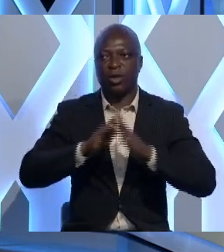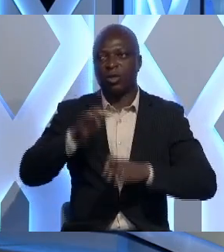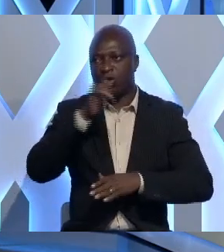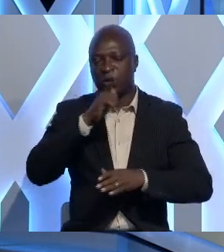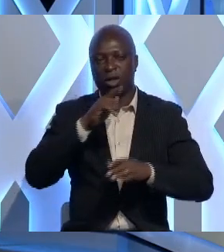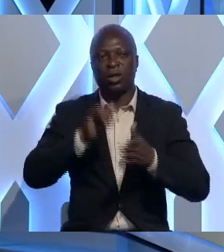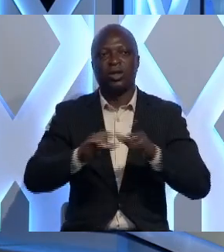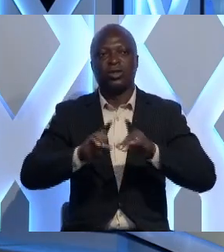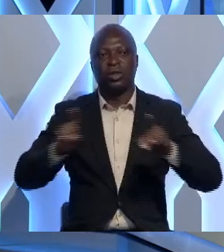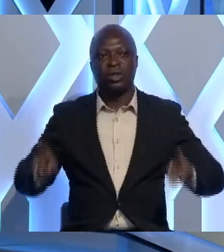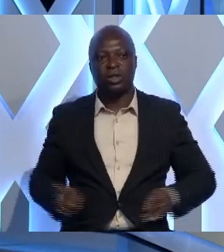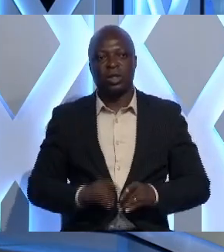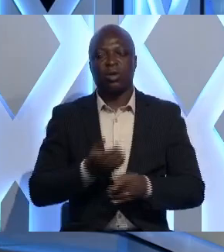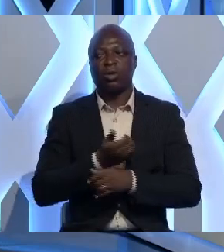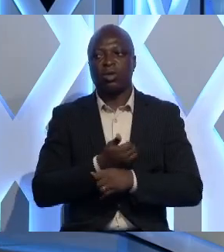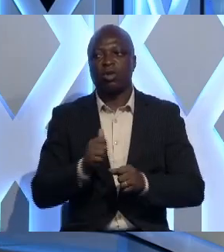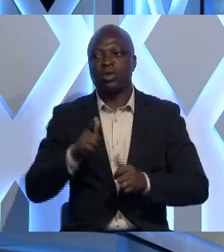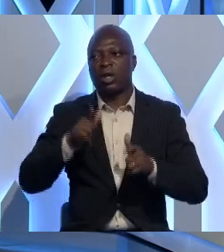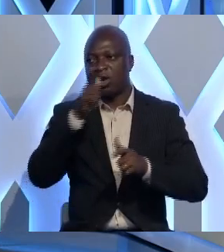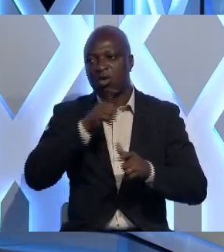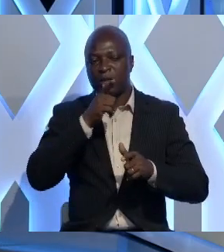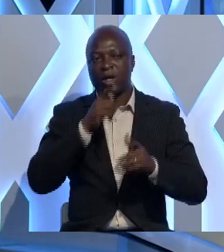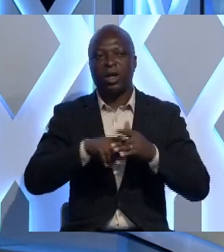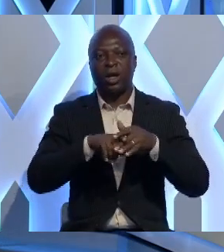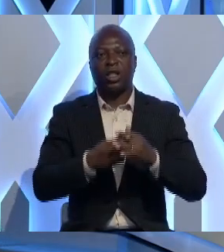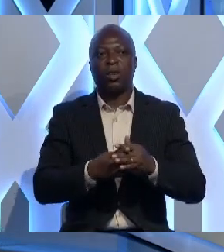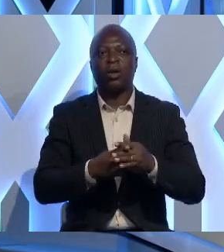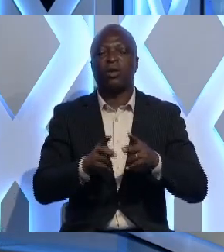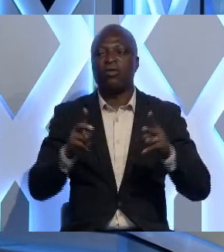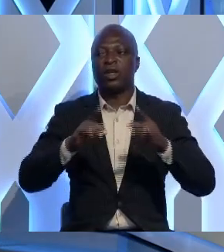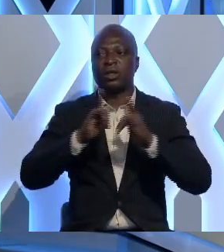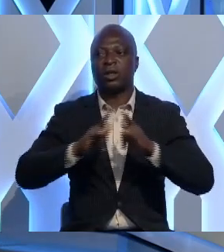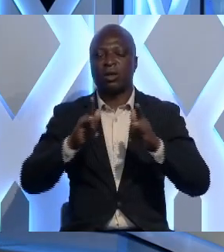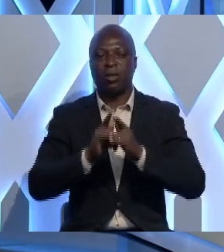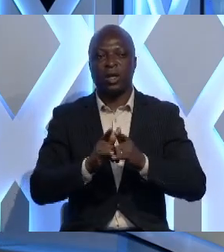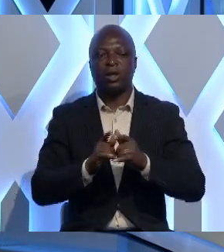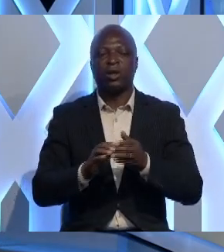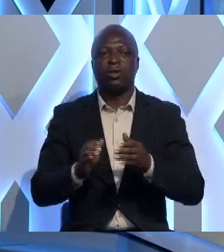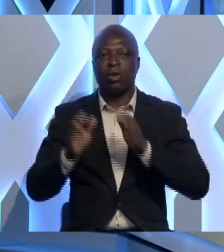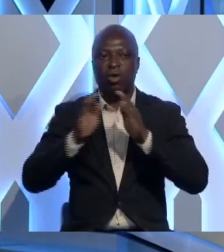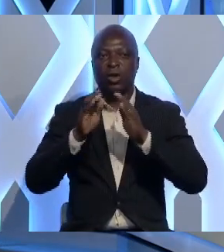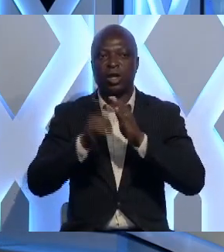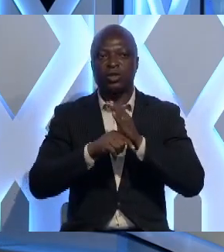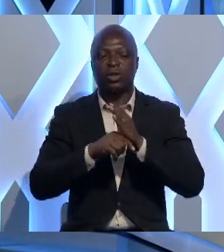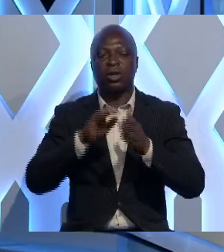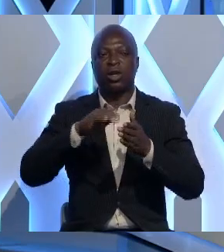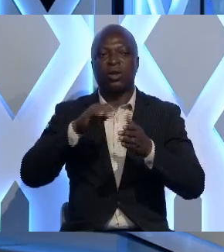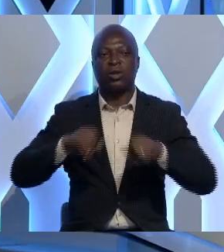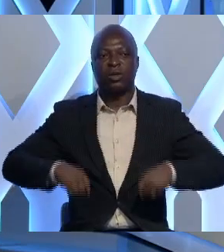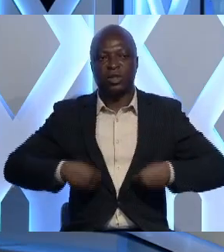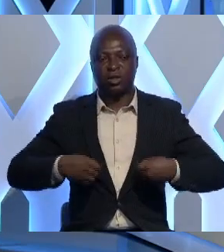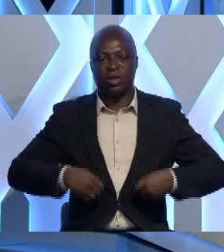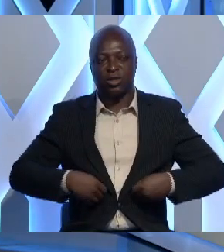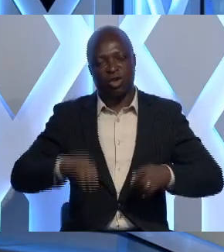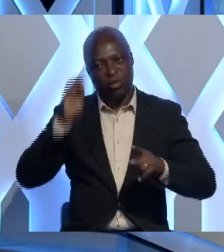le district autonome du Grand Lomé vient de démarrer une vaste campagne de communication et de sensibilisation.